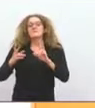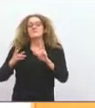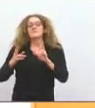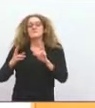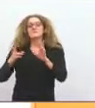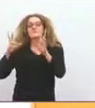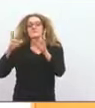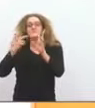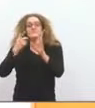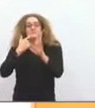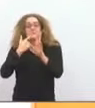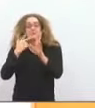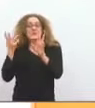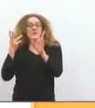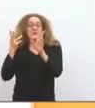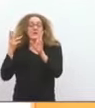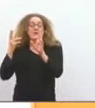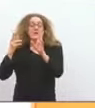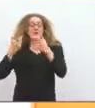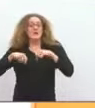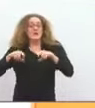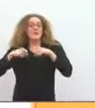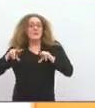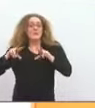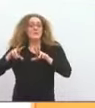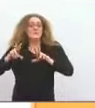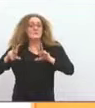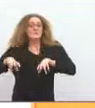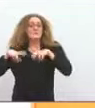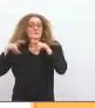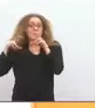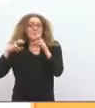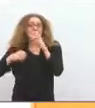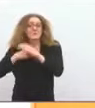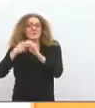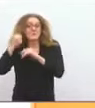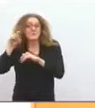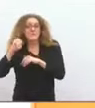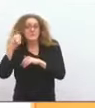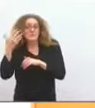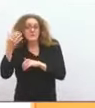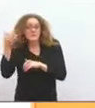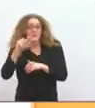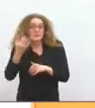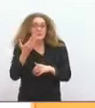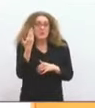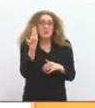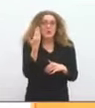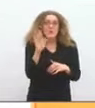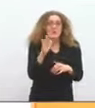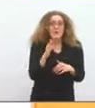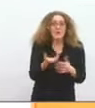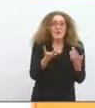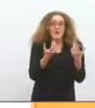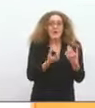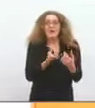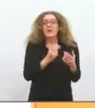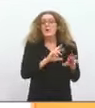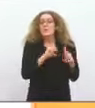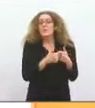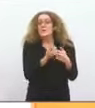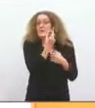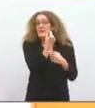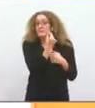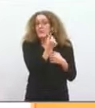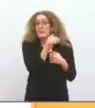de nos dépenses. Je m'étais opposé à cela, et l'époque, il y a eu quelques railleries lorsque j'avais dit qu'il fallait